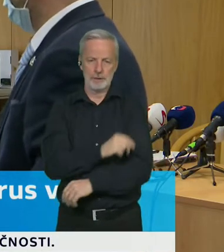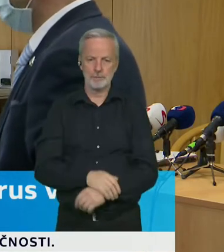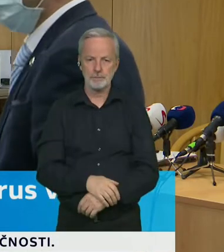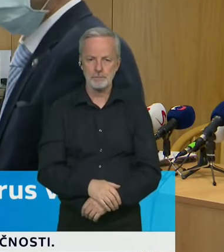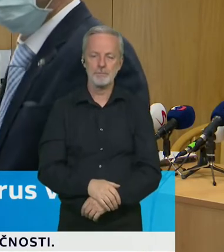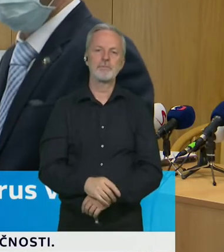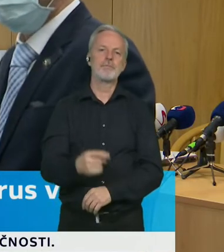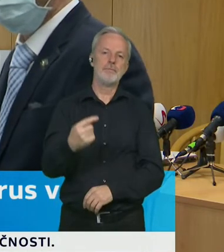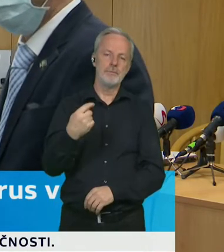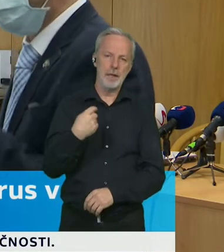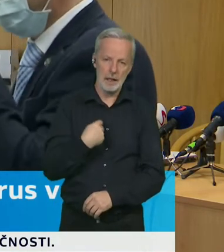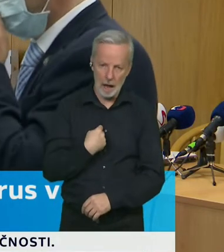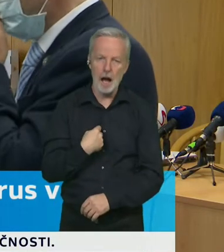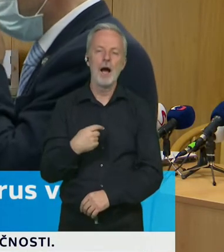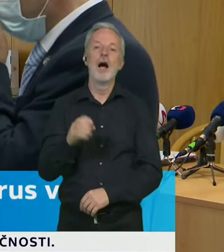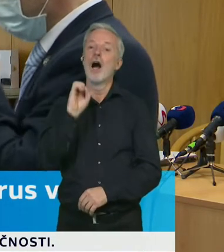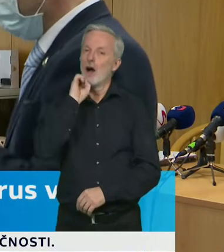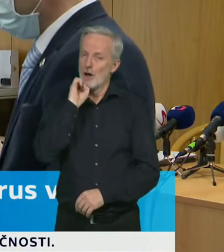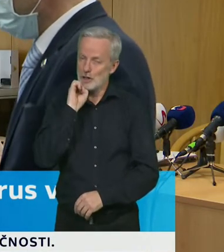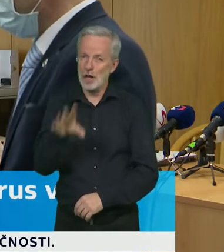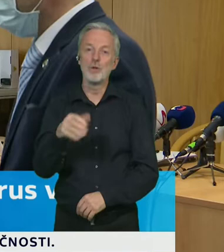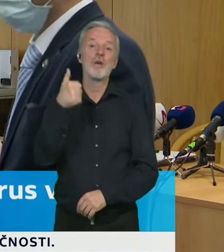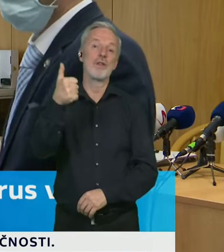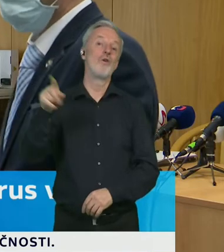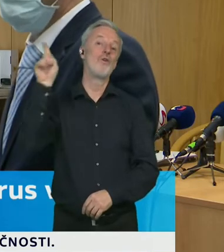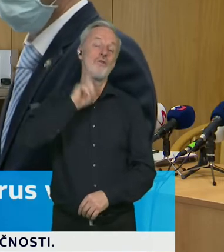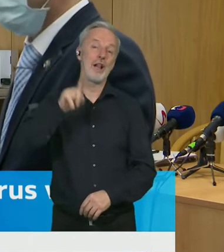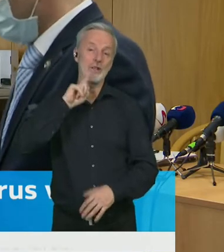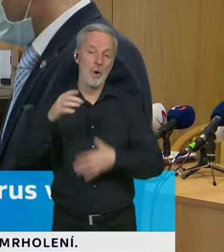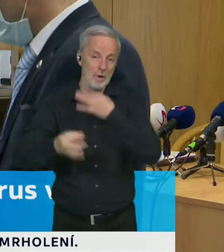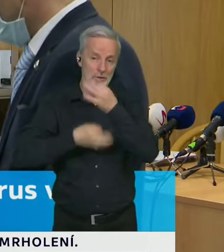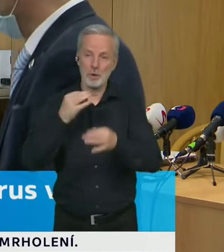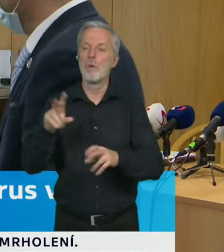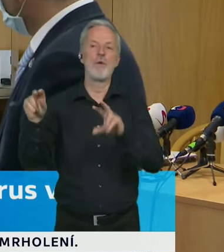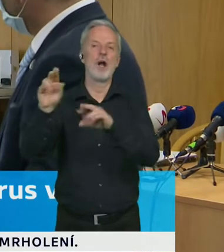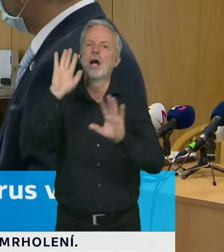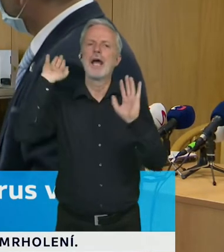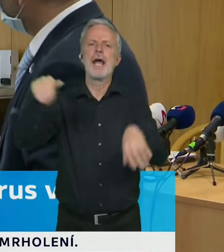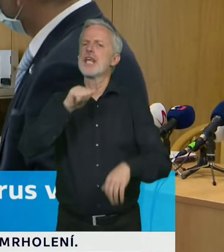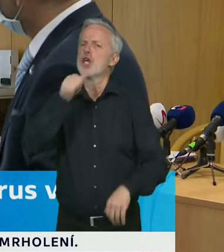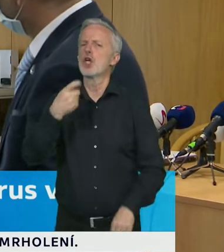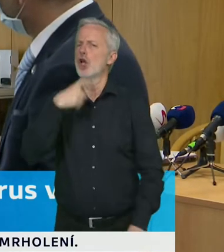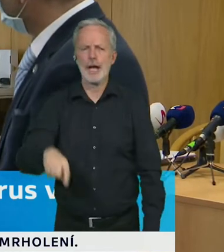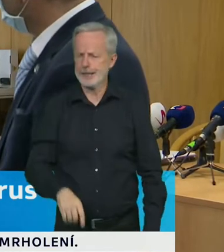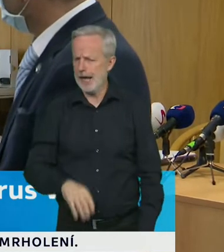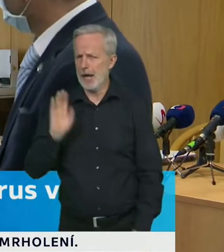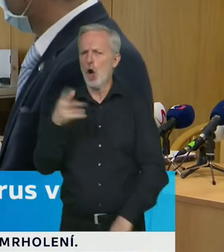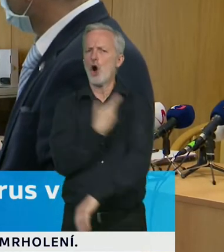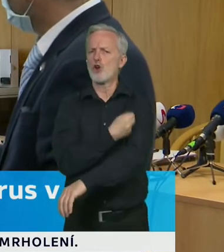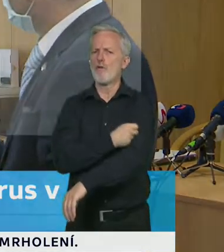opět dovolil vyvrátit jednu dezinformaci, že se nikdo nechce očkovat. Už v době, kdy